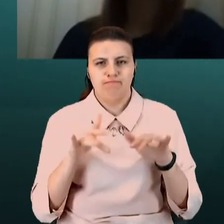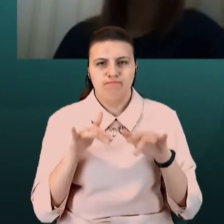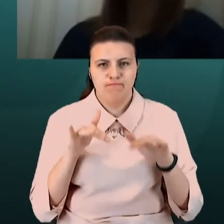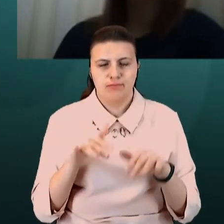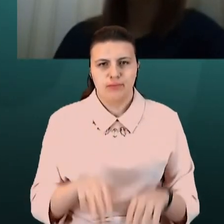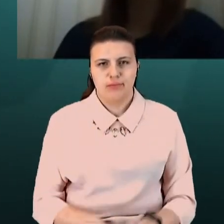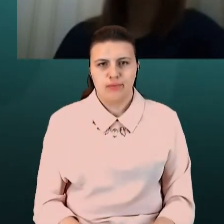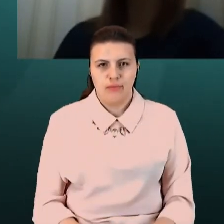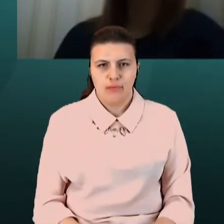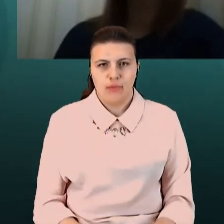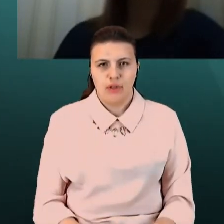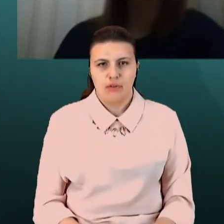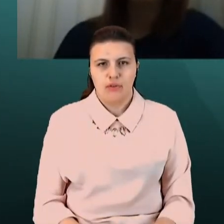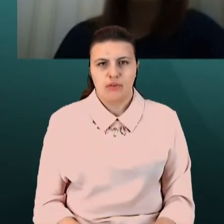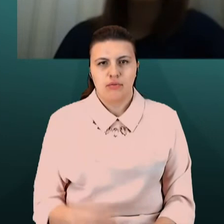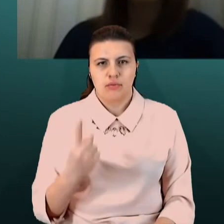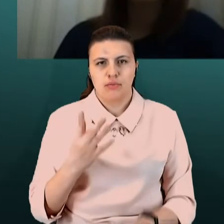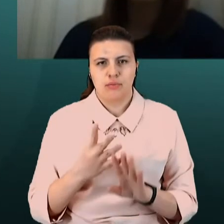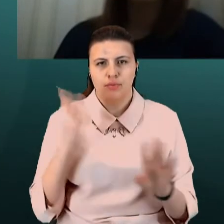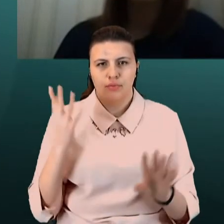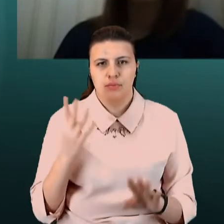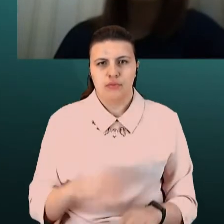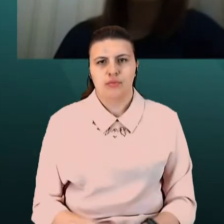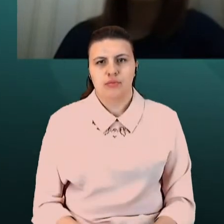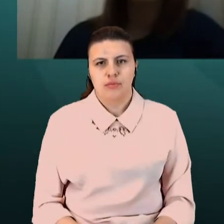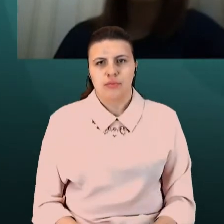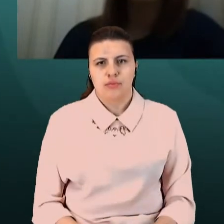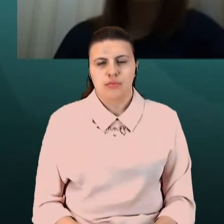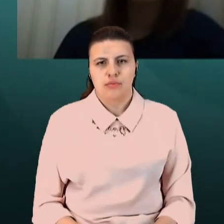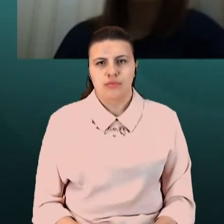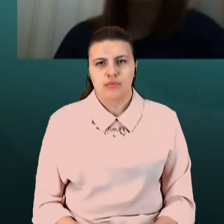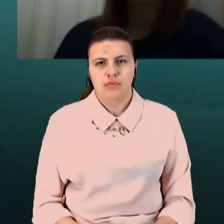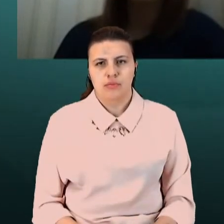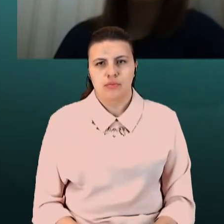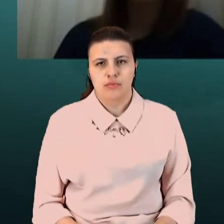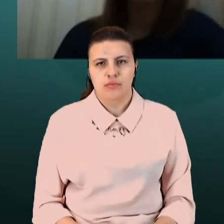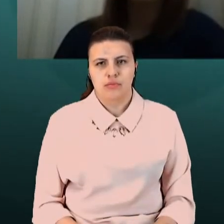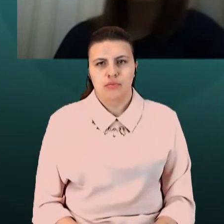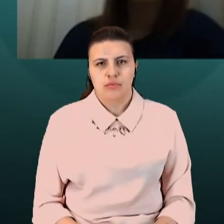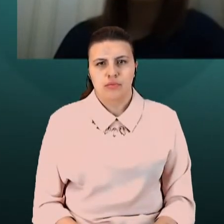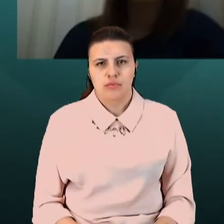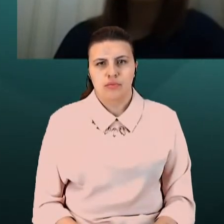Тому, в першу чергу, на пам'яті особисто, і кладуться. Але ж це